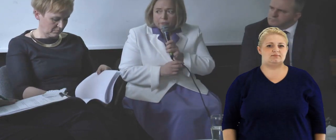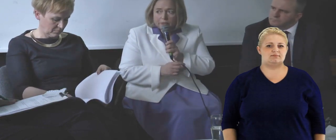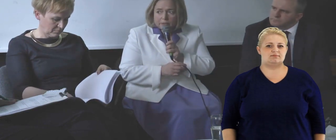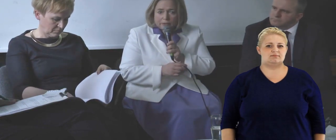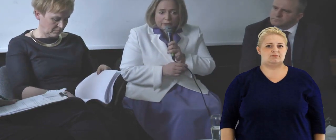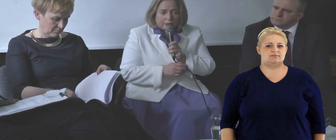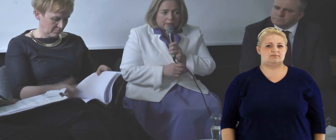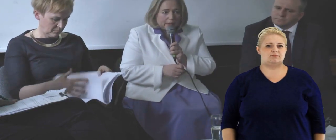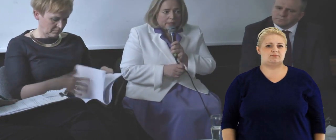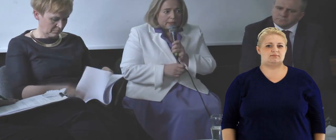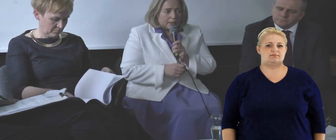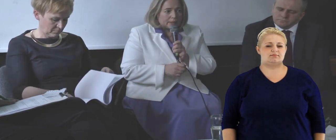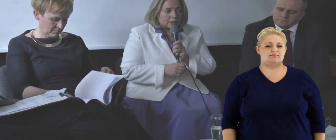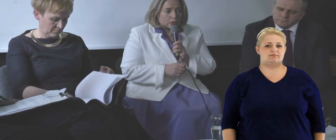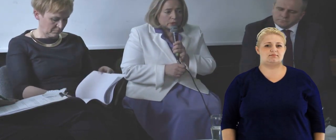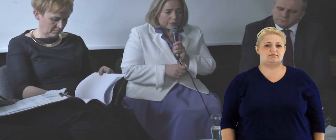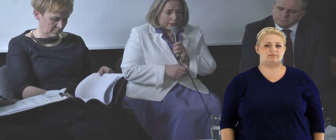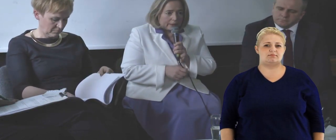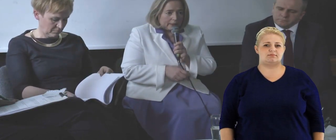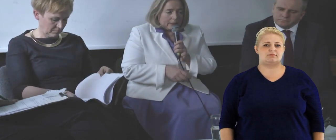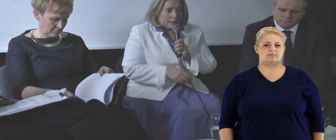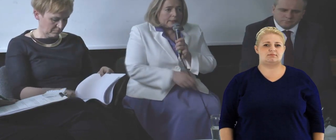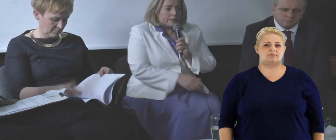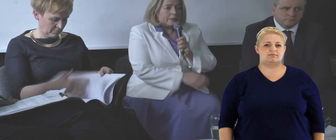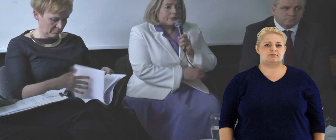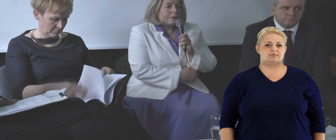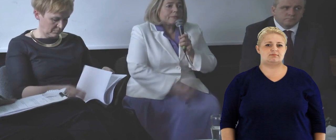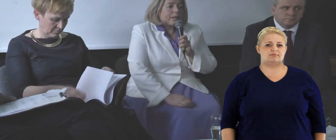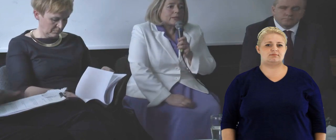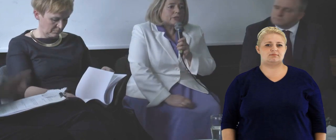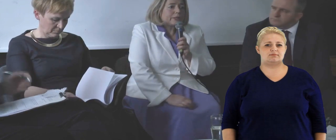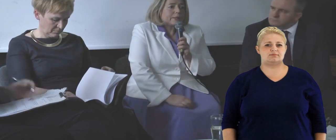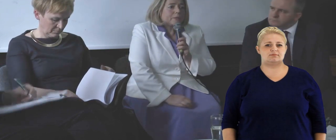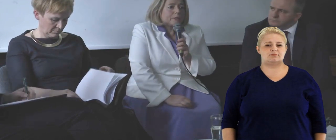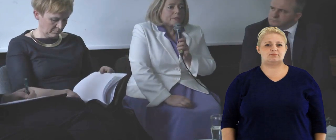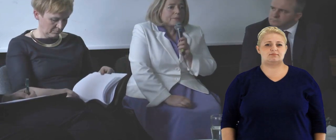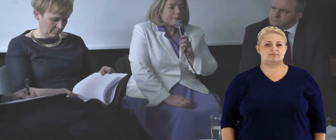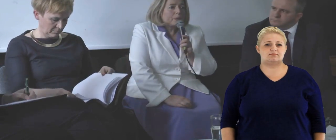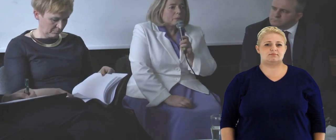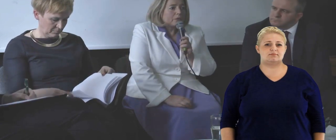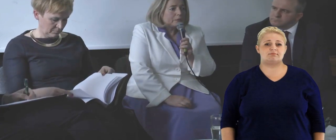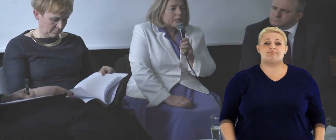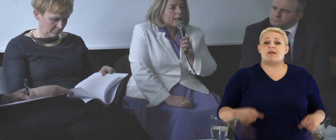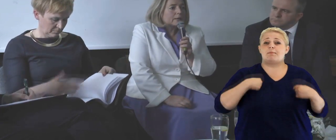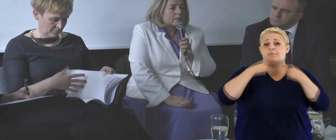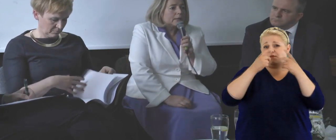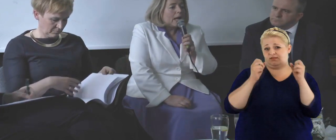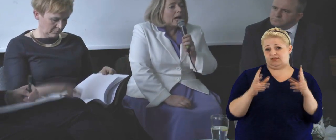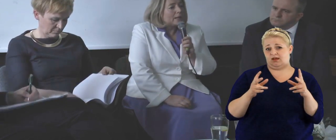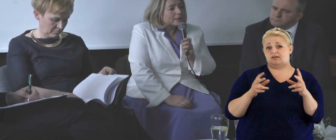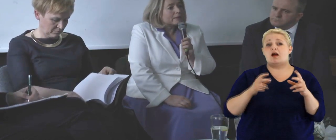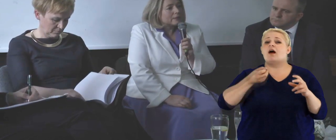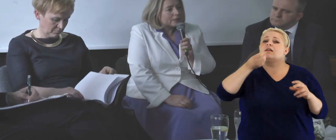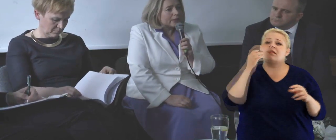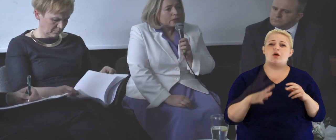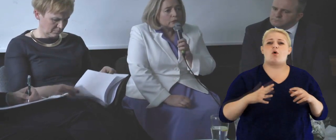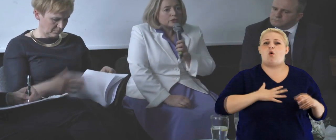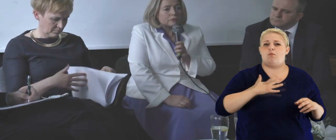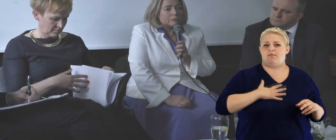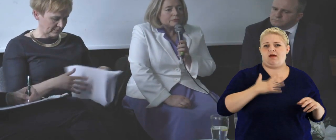wymogi wobec nich stosowane. Także powiem tak, ale